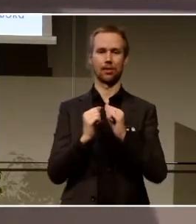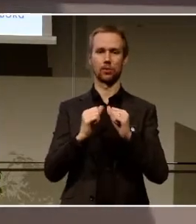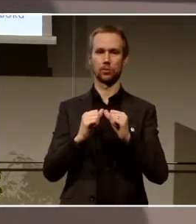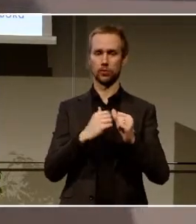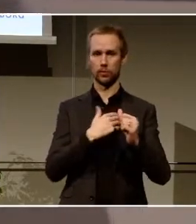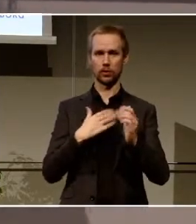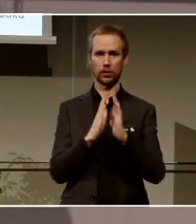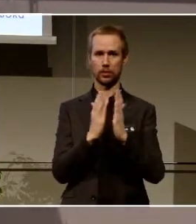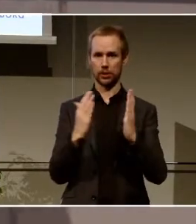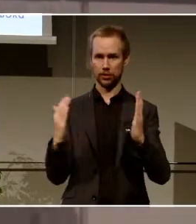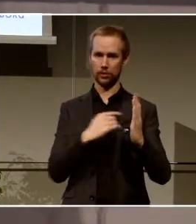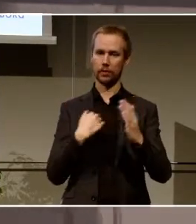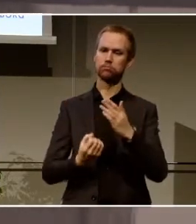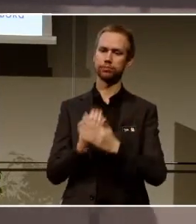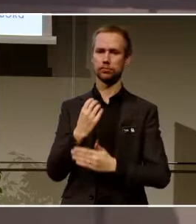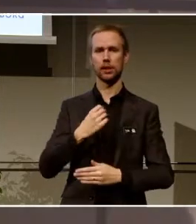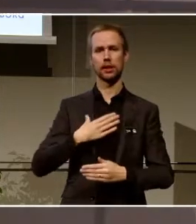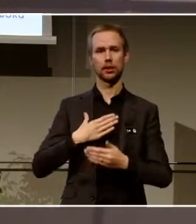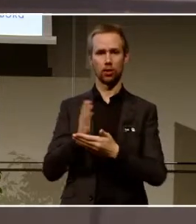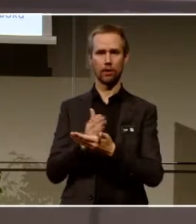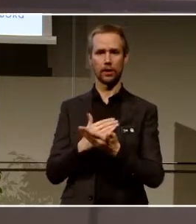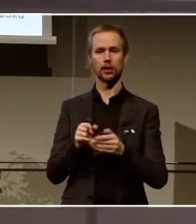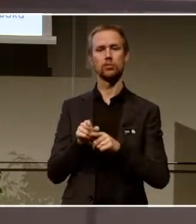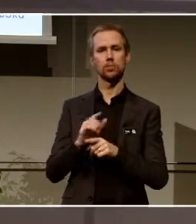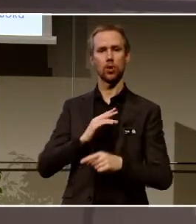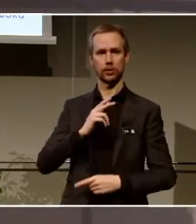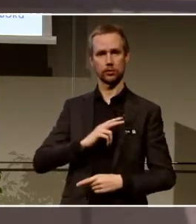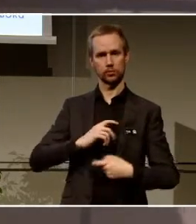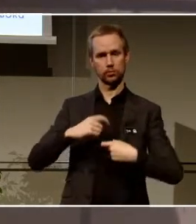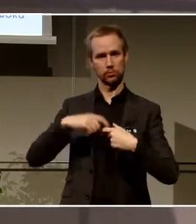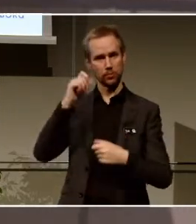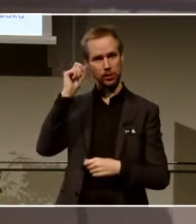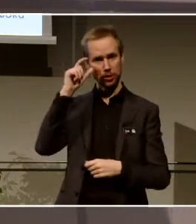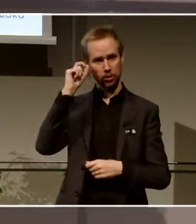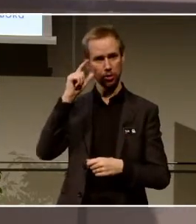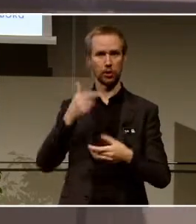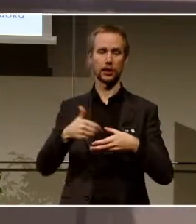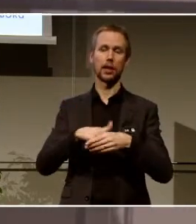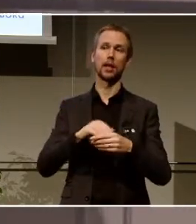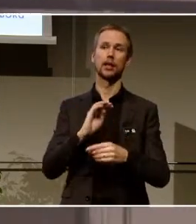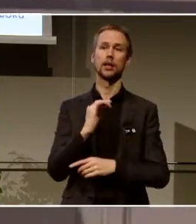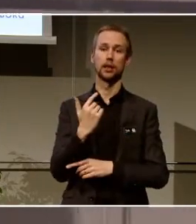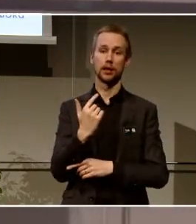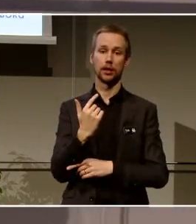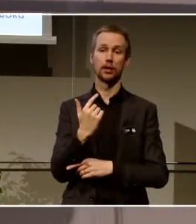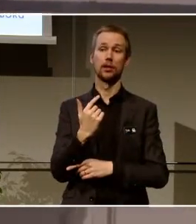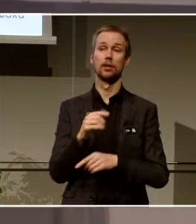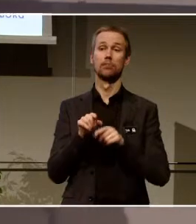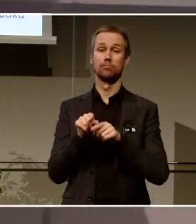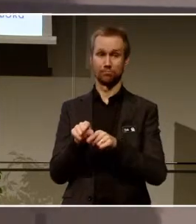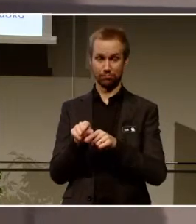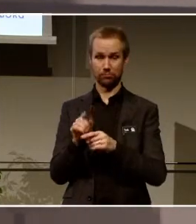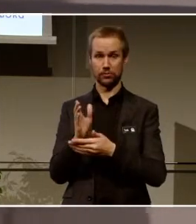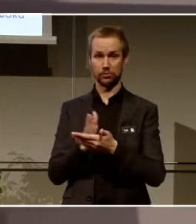Då startade vi en egen avdelning som arbetar med digital delaktighet. Avdelningen Sök har